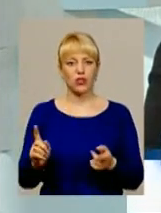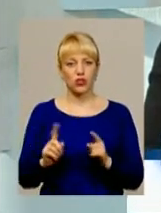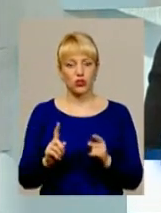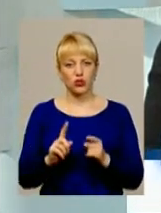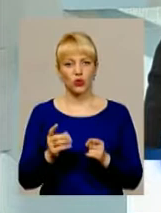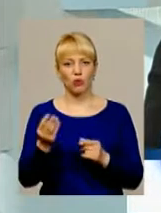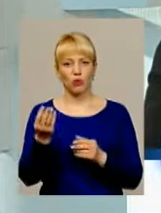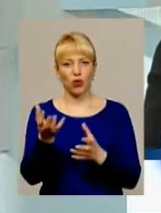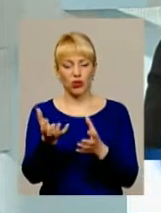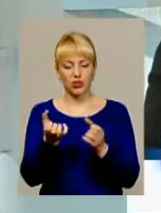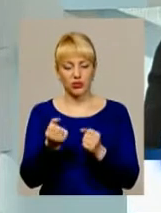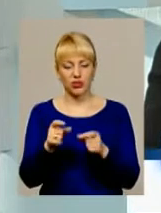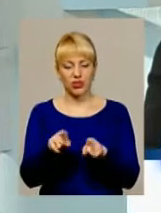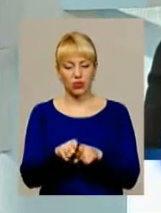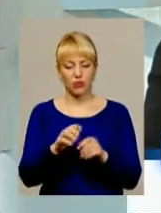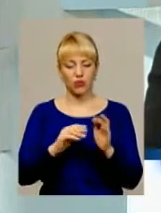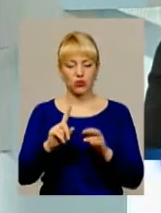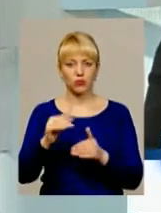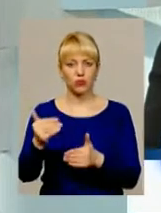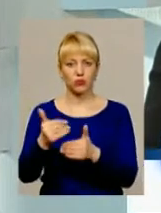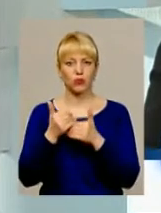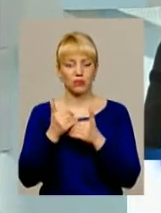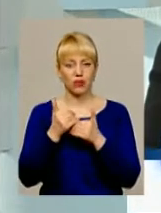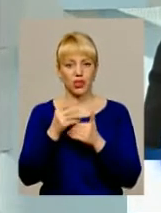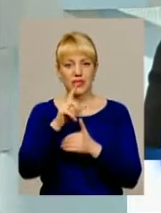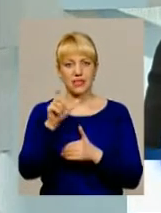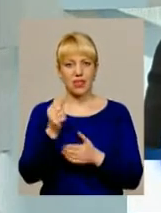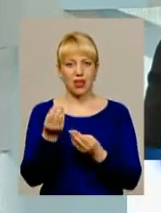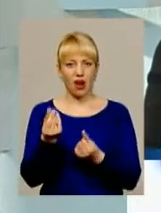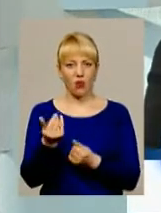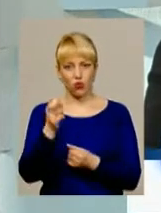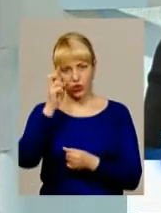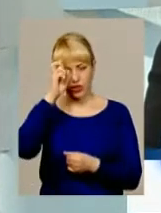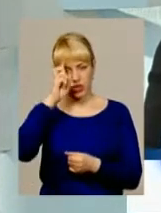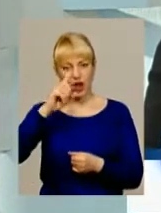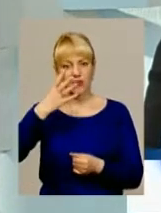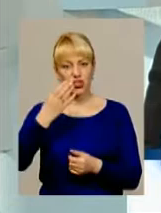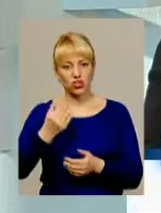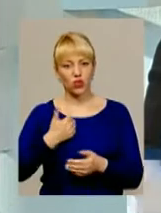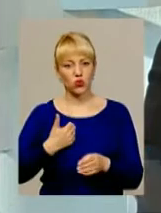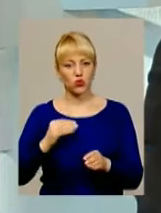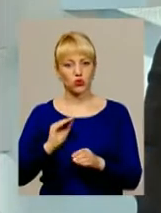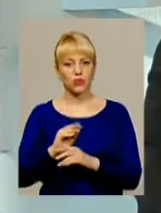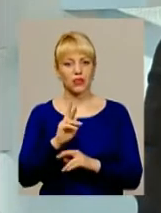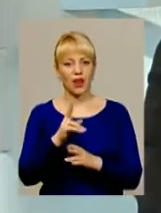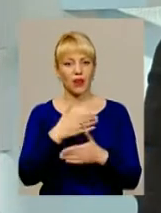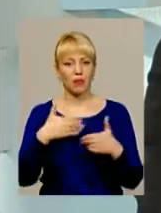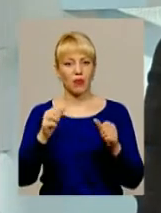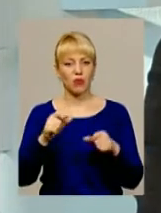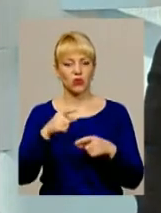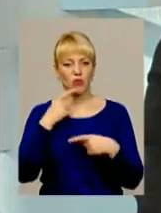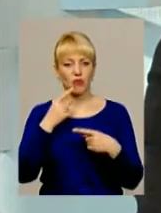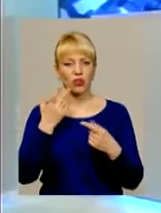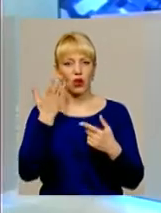отримати таку професію, щоб була і підтримка, за рахунок держави. Знову таки, ще хочу додати, як ми можемо говорити,